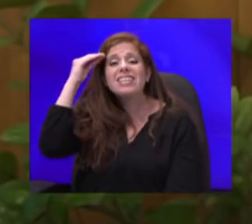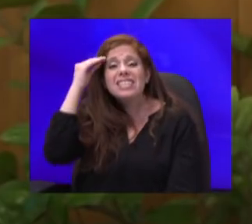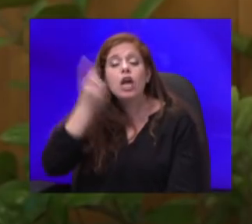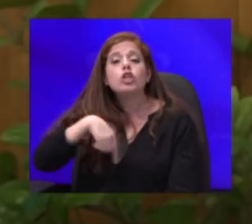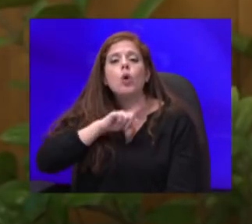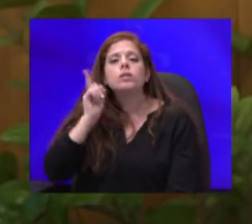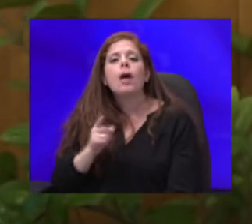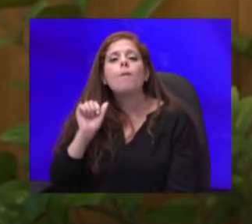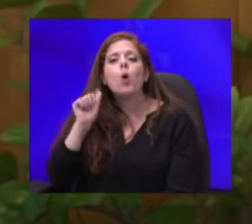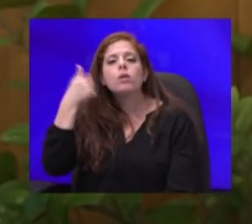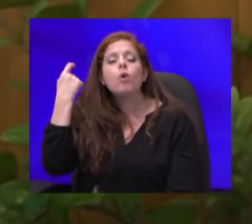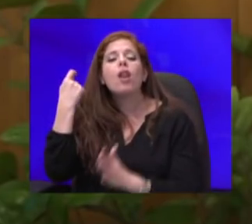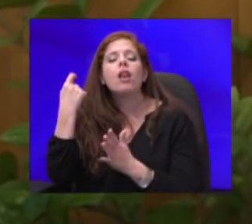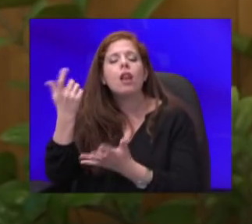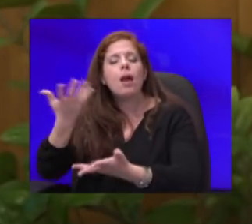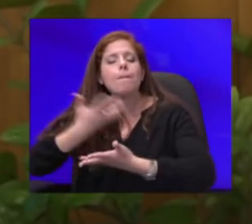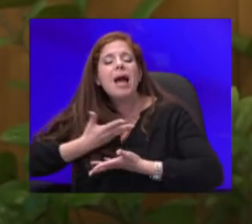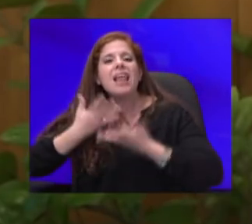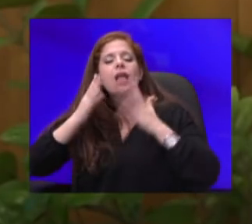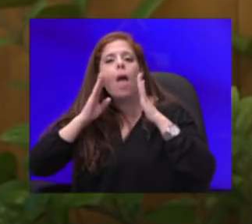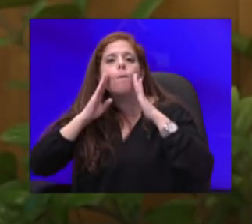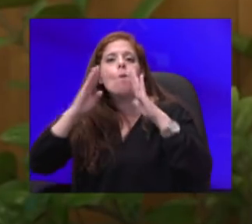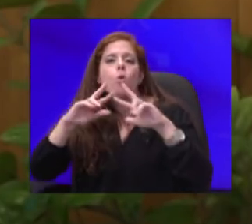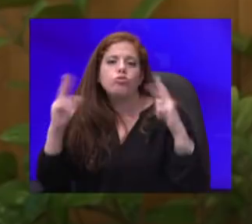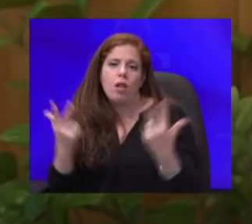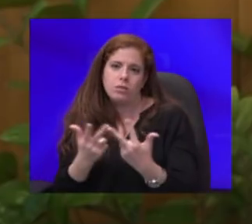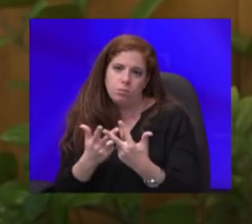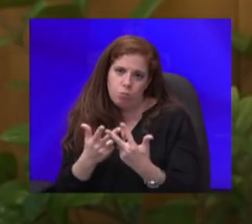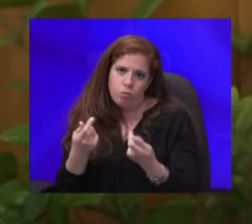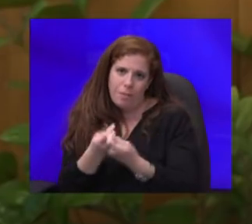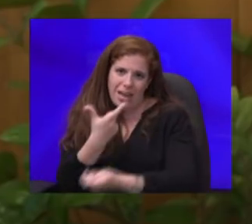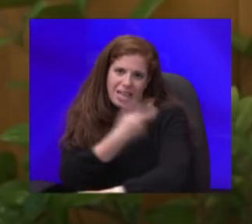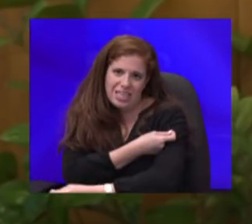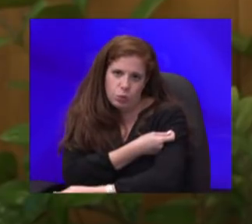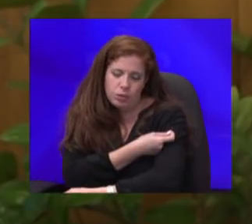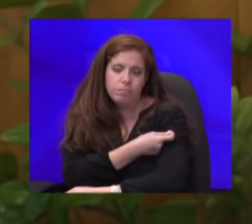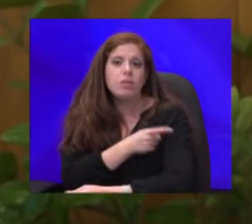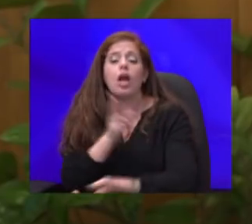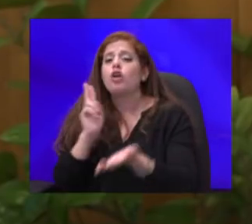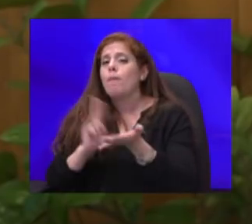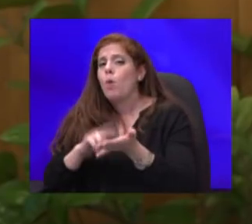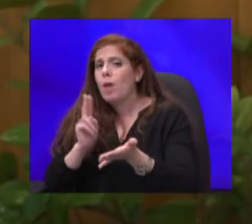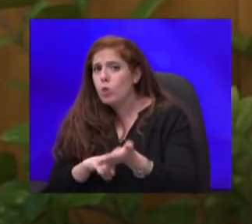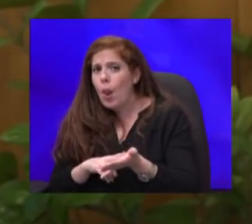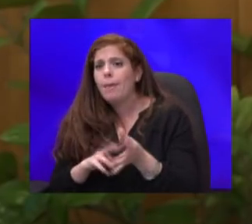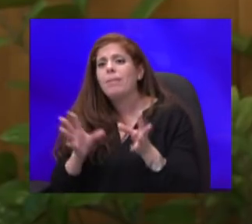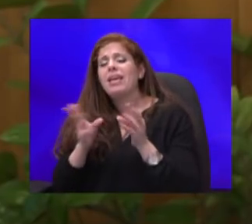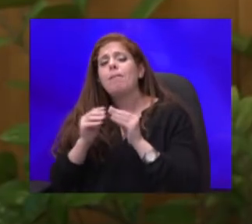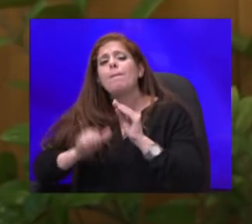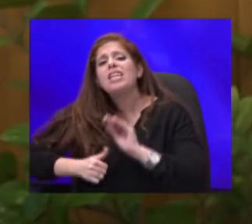את אמון הציבור בחיסונים האלה. כאשר באה קופת חולים עם המנהיגות הרפואית שלה,